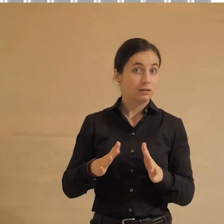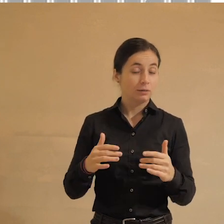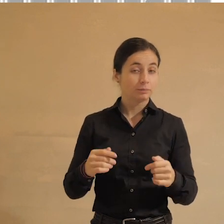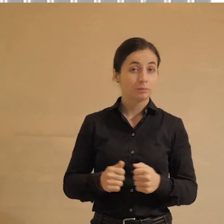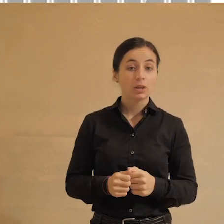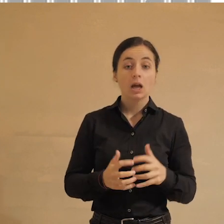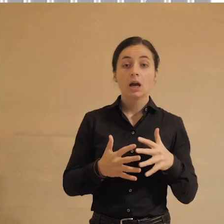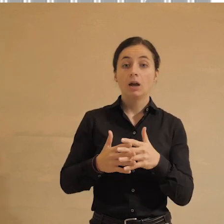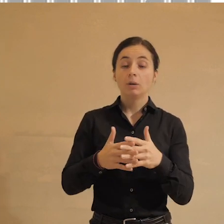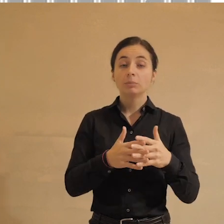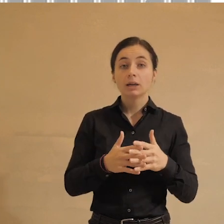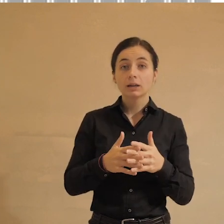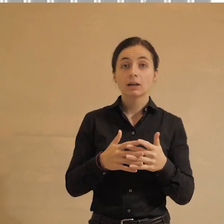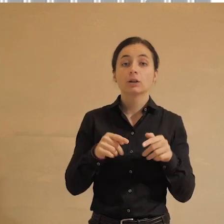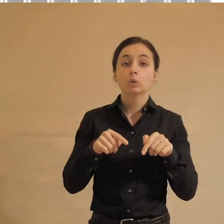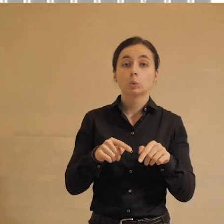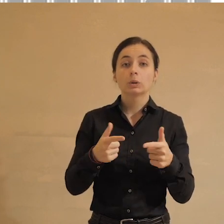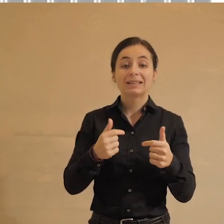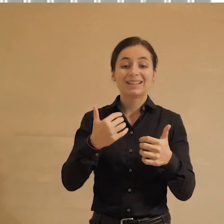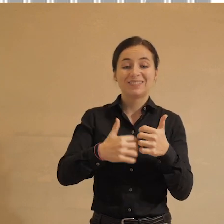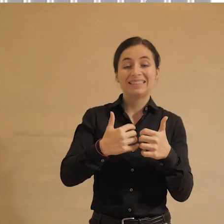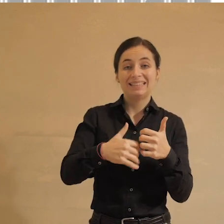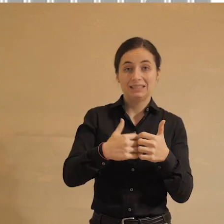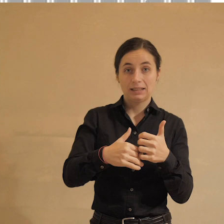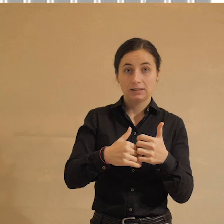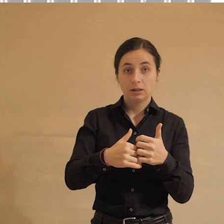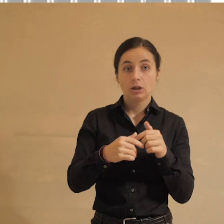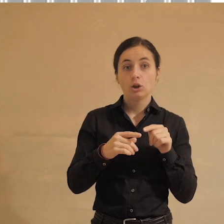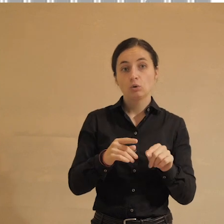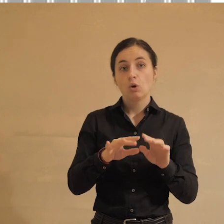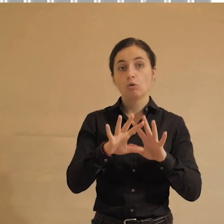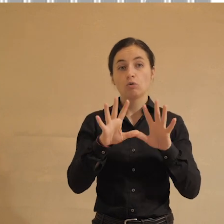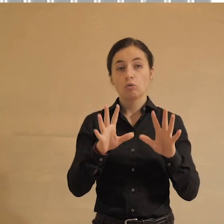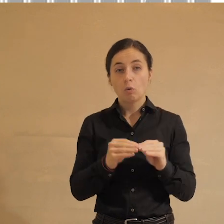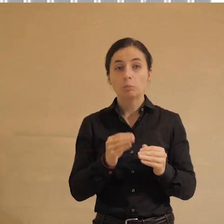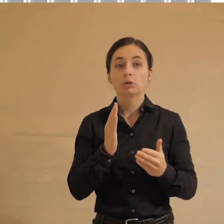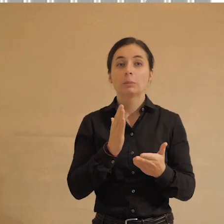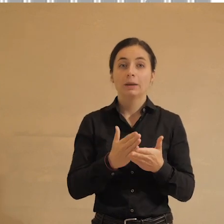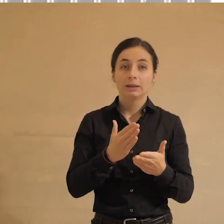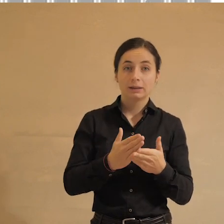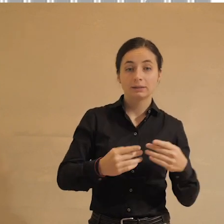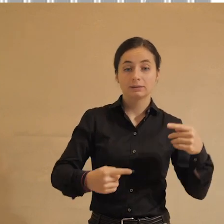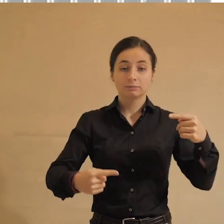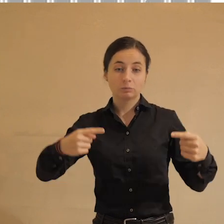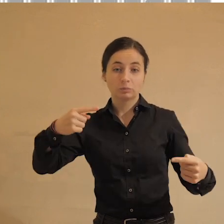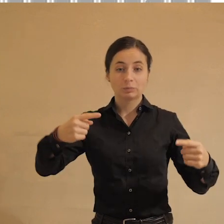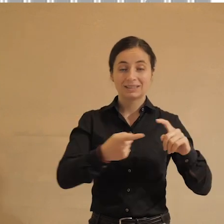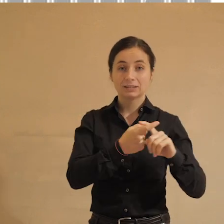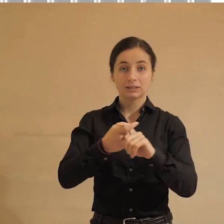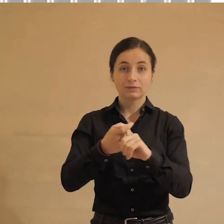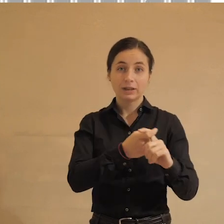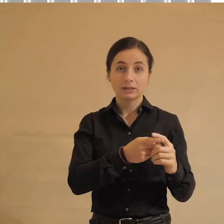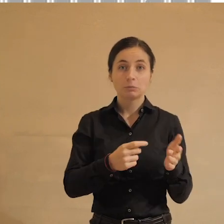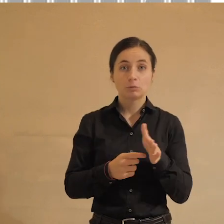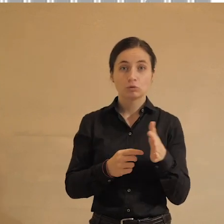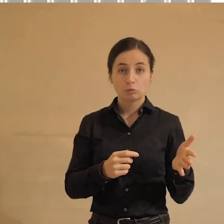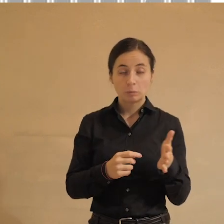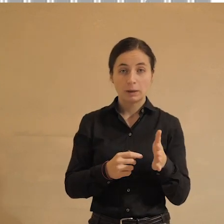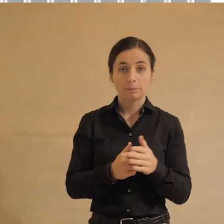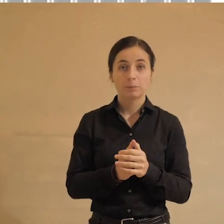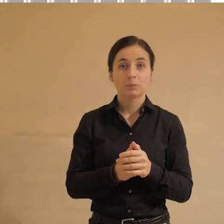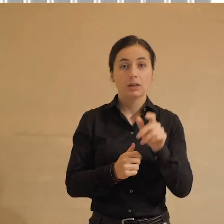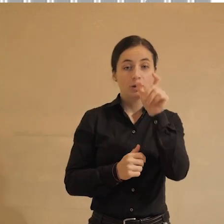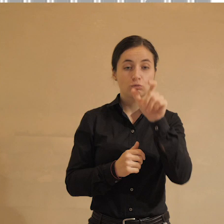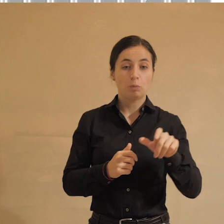Соединенные Штаты тут где-то в середине. Ну, в общем, есть корреляция между этими двумя наборами